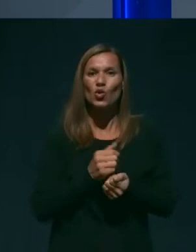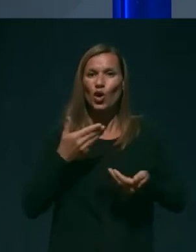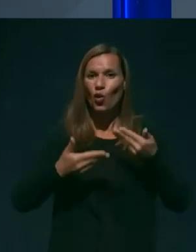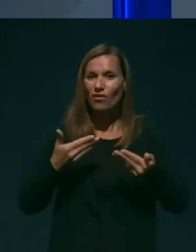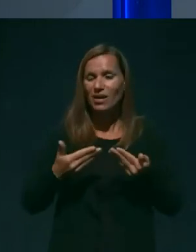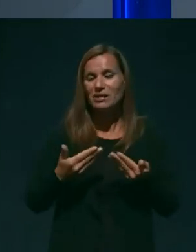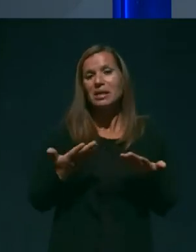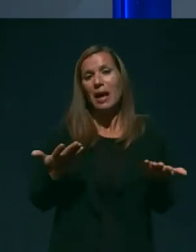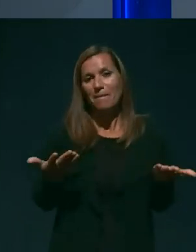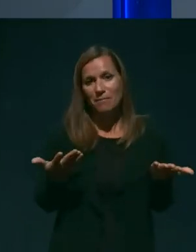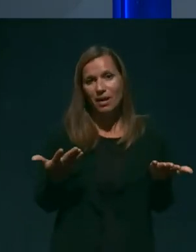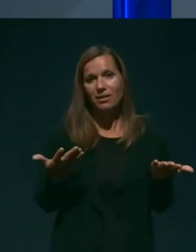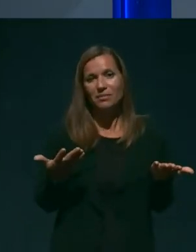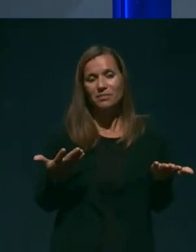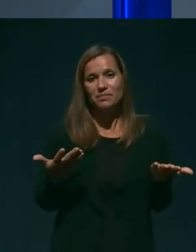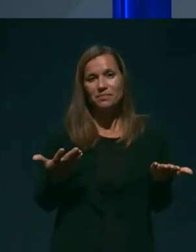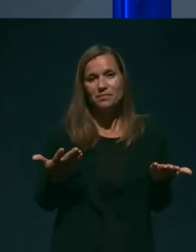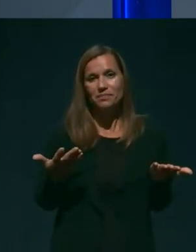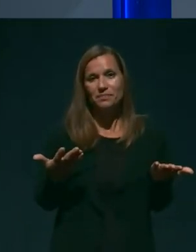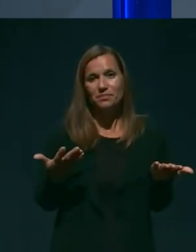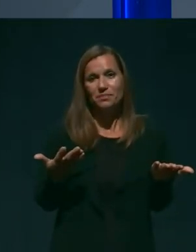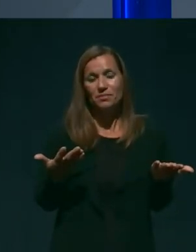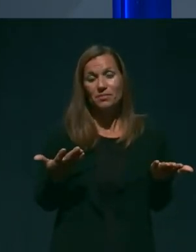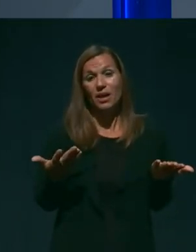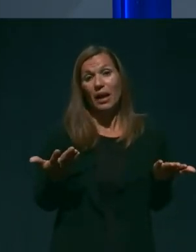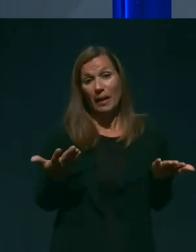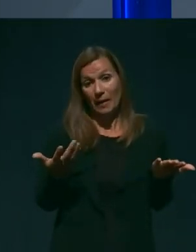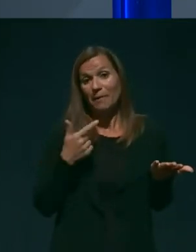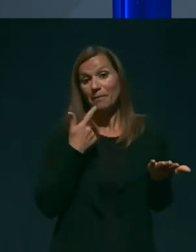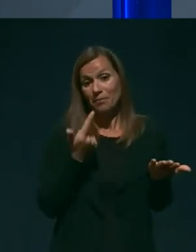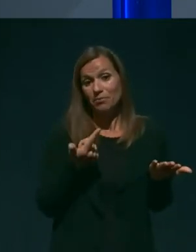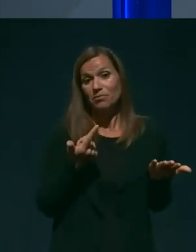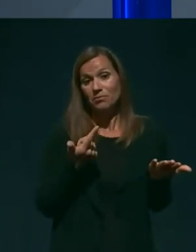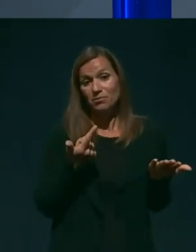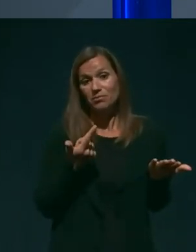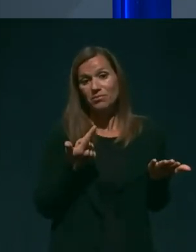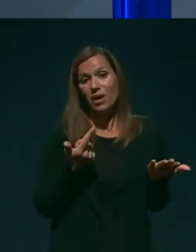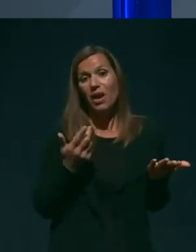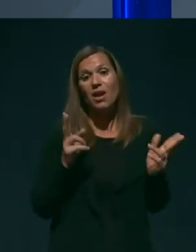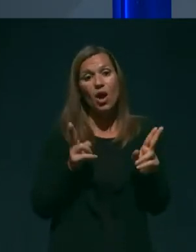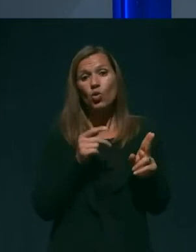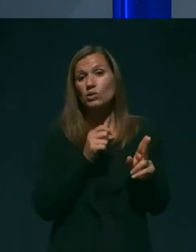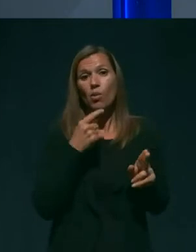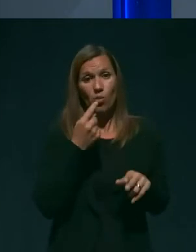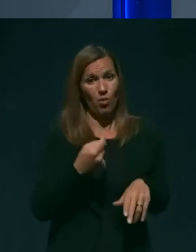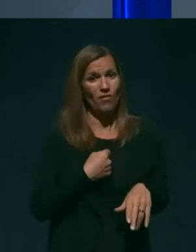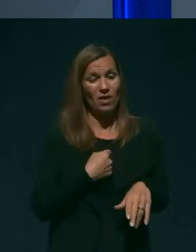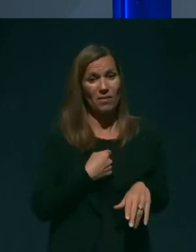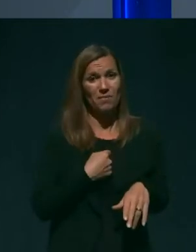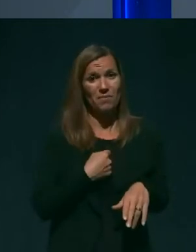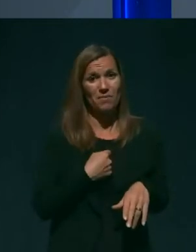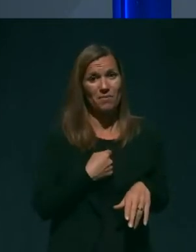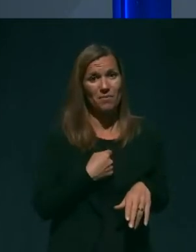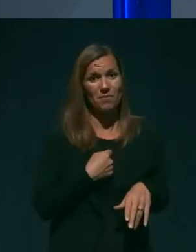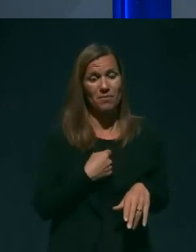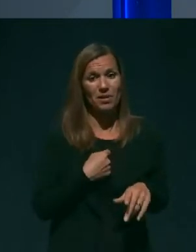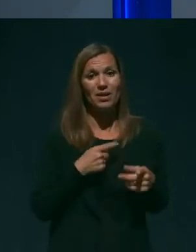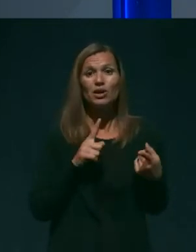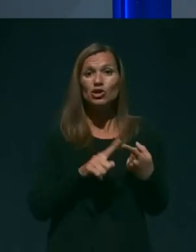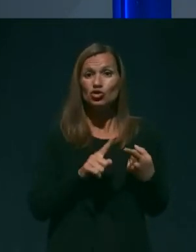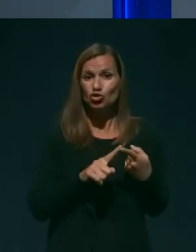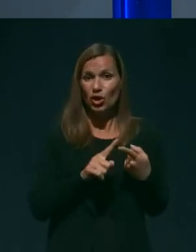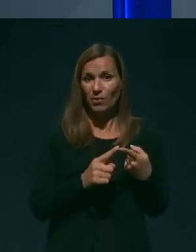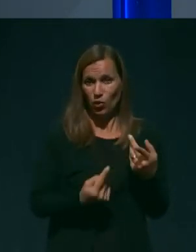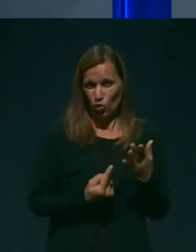najmej bo dopuščeno samo povedati, da če je bil dogodek